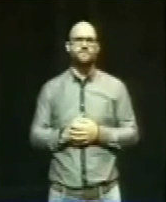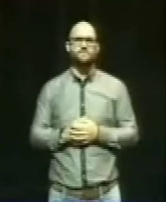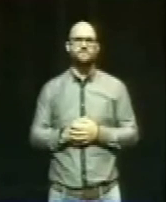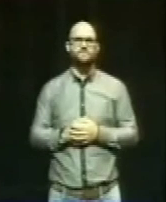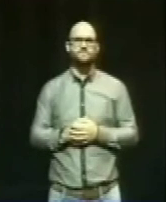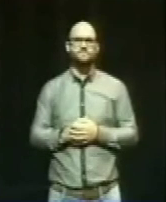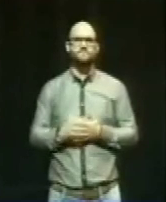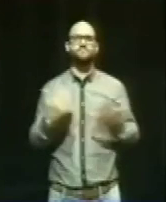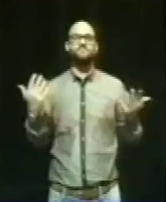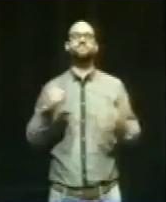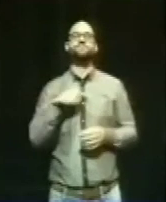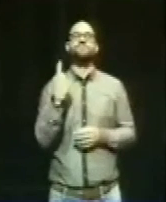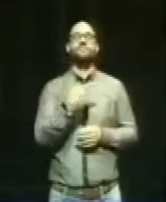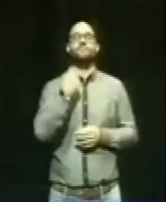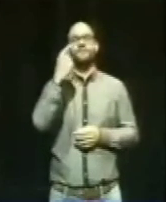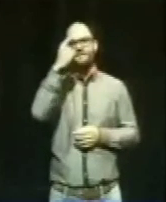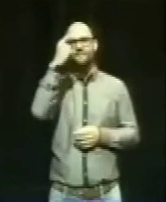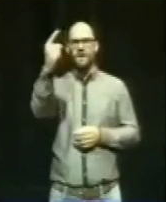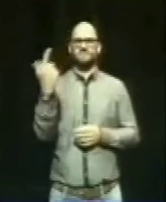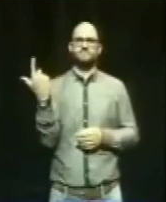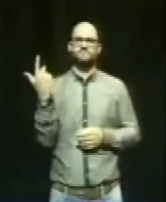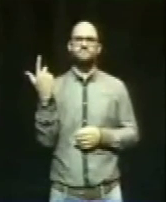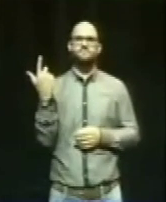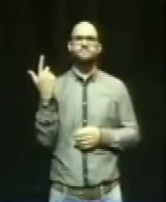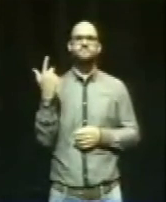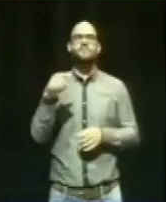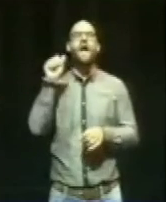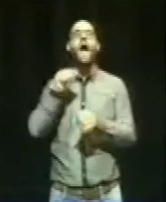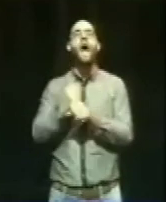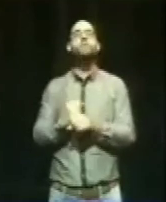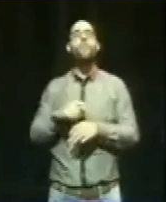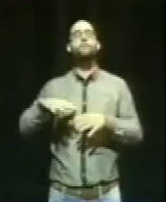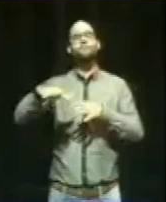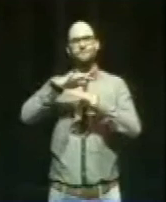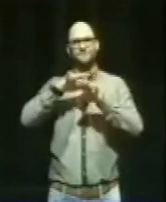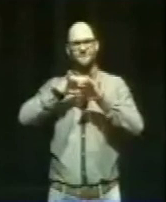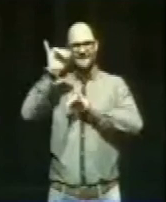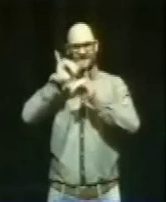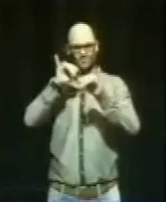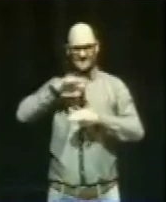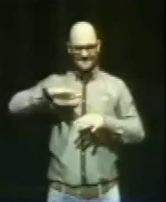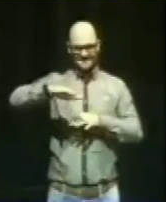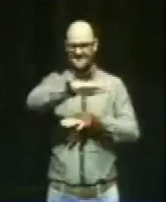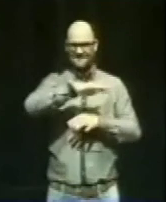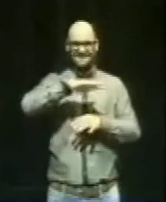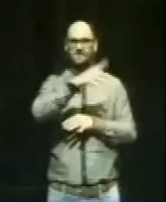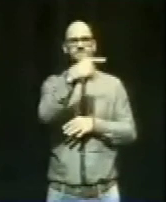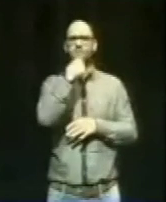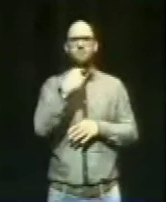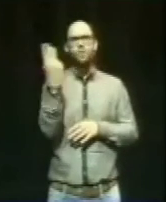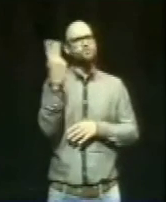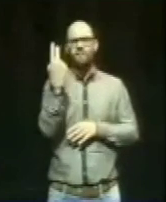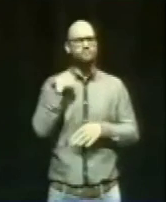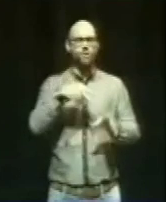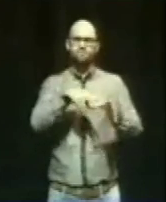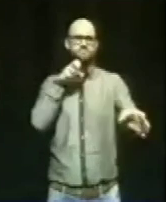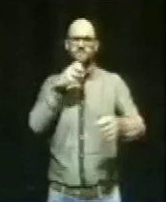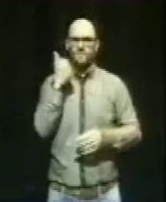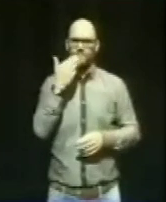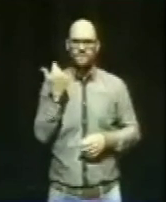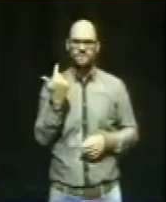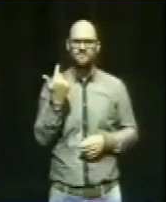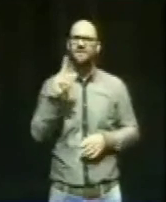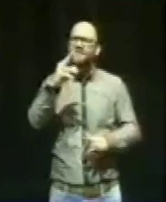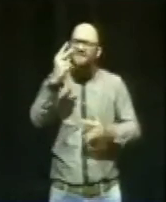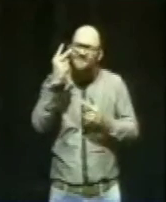Wir wissen, dass die Atomindustrie nicht an den Atomausstieg glaubt. Wir müssen mit dafür sorgen, dass es eine